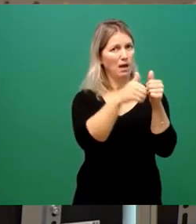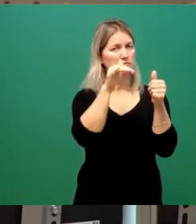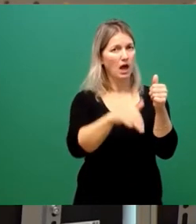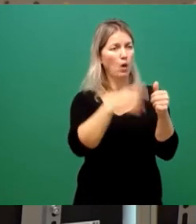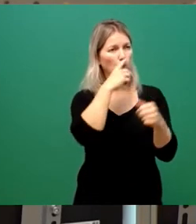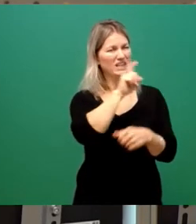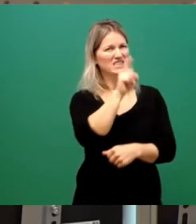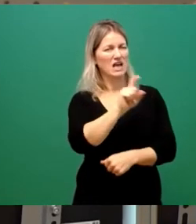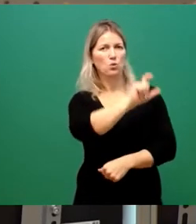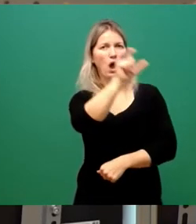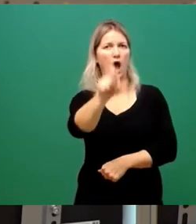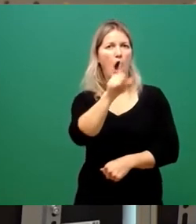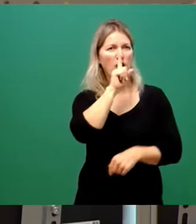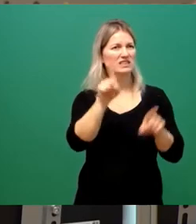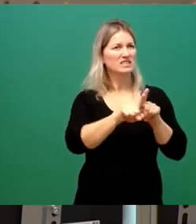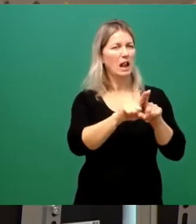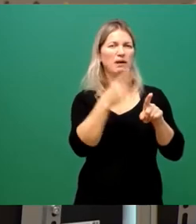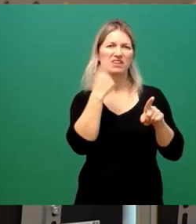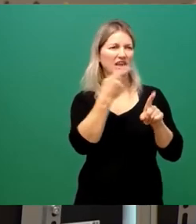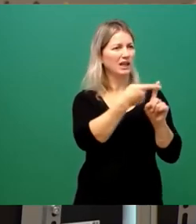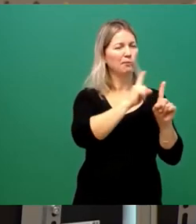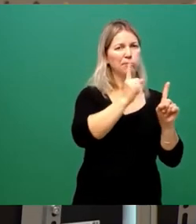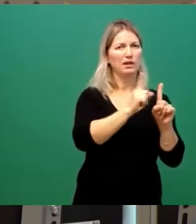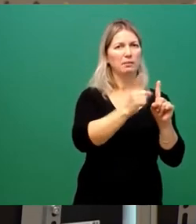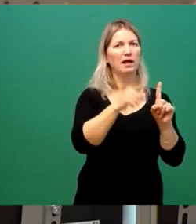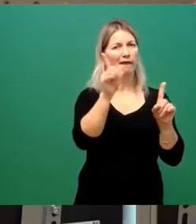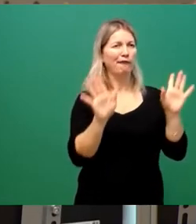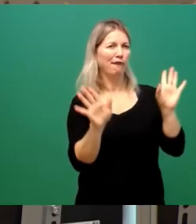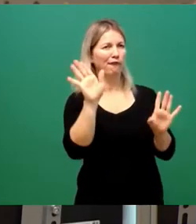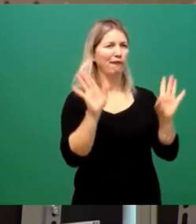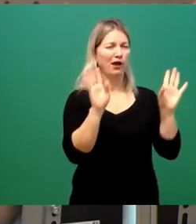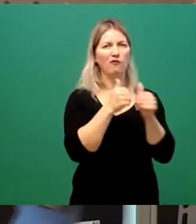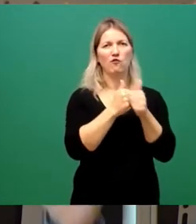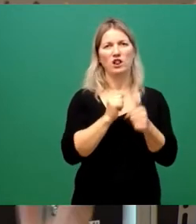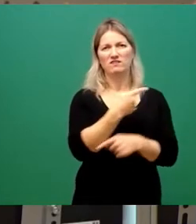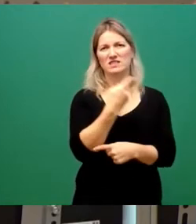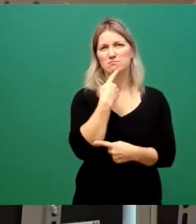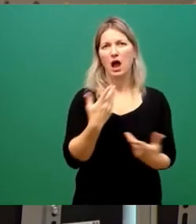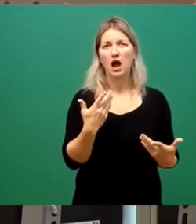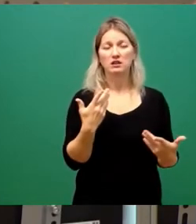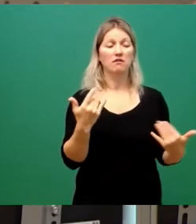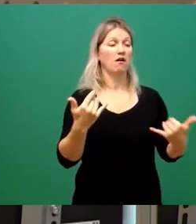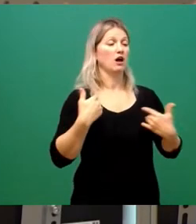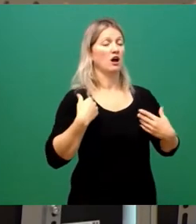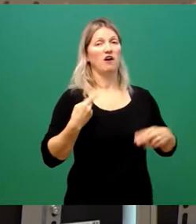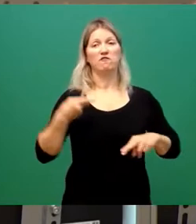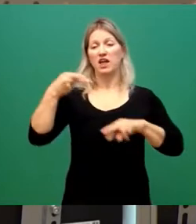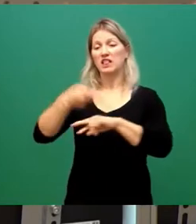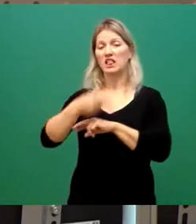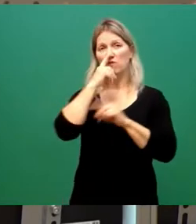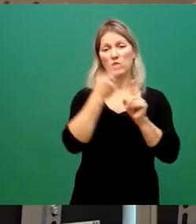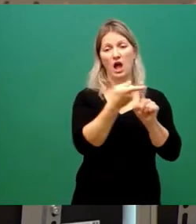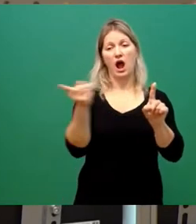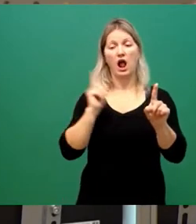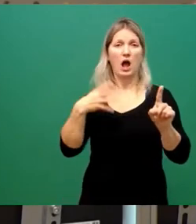praktisch wie der Tanzbär durch die Manege führen und sagen da noch, ja, ich bin ja hier der Vertreter aller Dresdnerinnen und Dresdner.